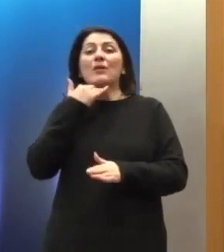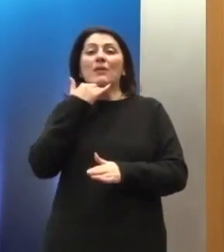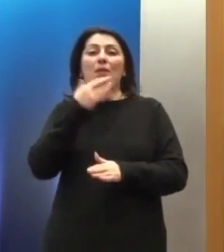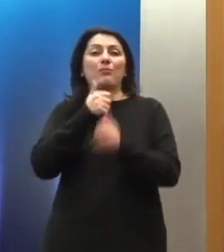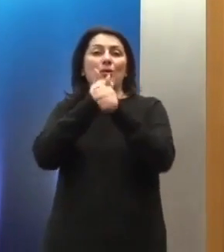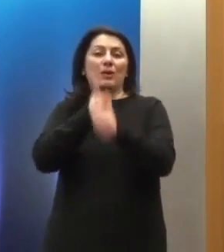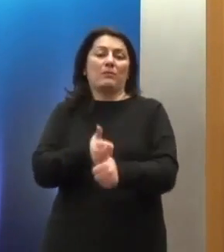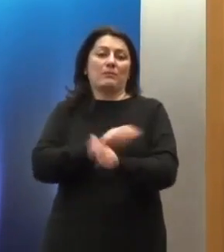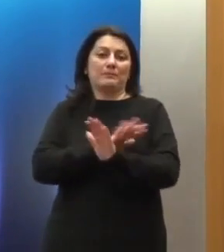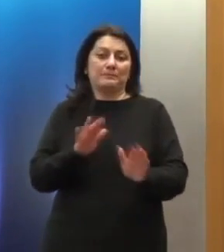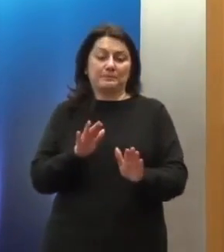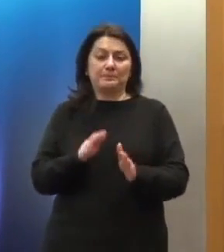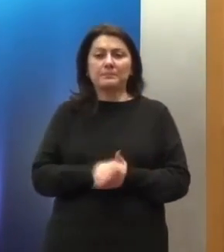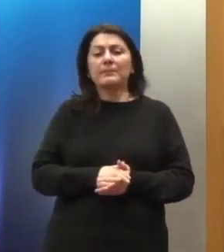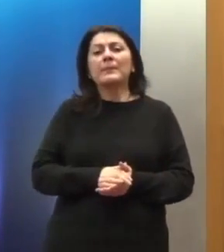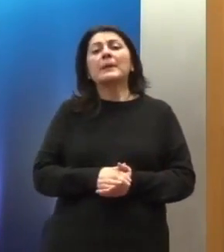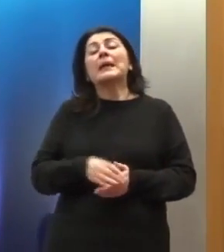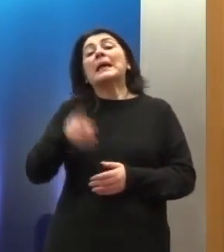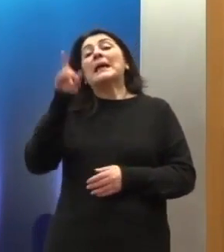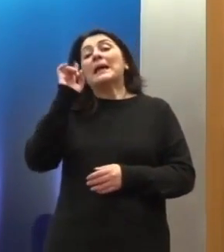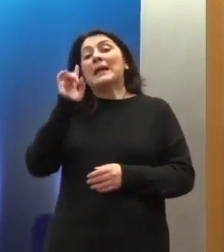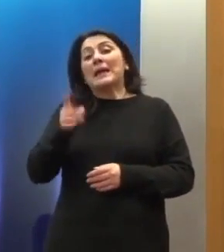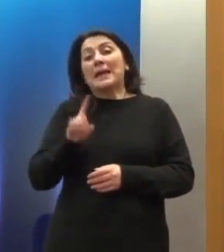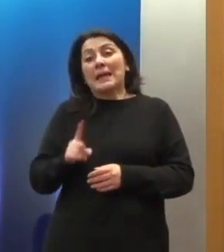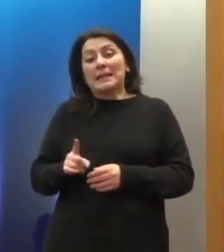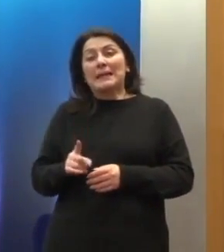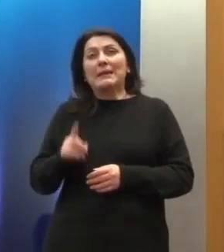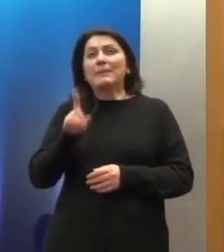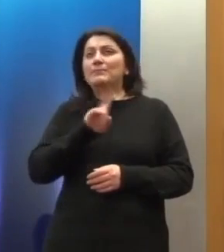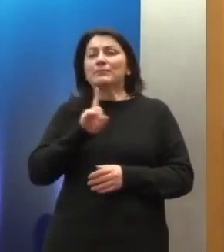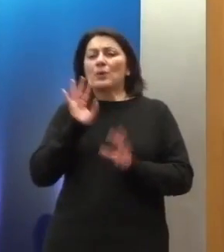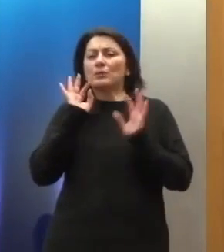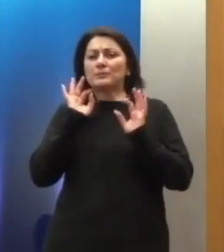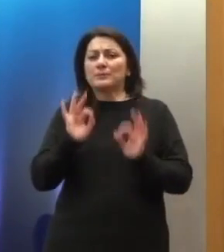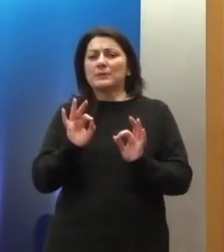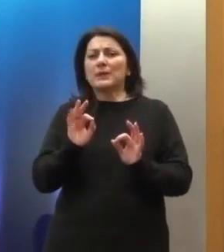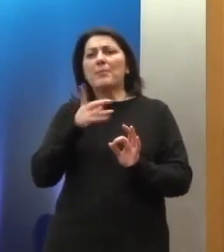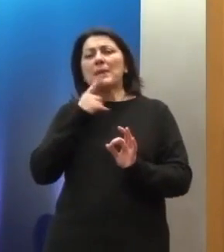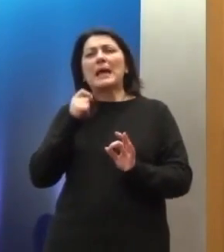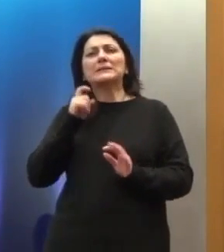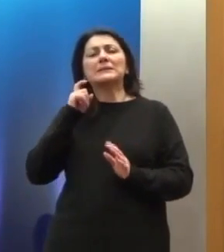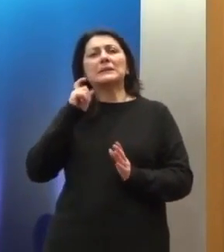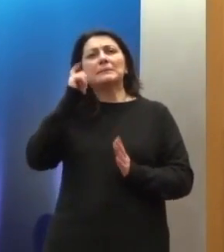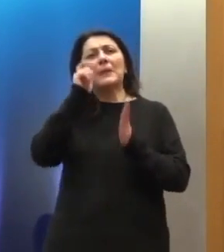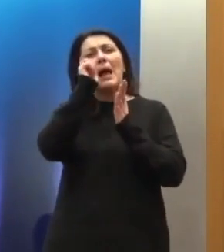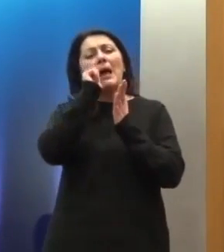Πολύ περισσότερο από κριτική είναι στην ουσία μια έκθεση των